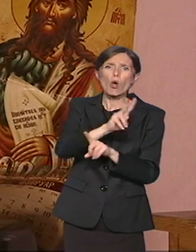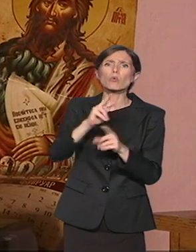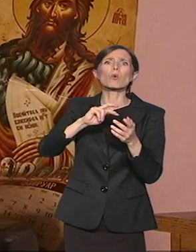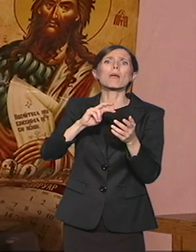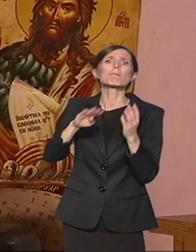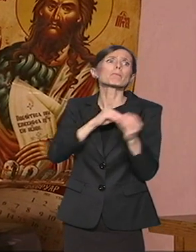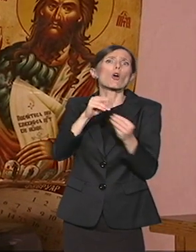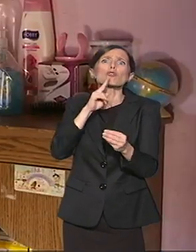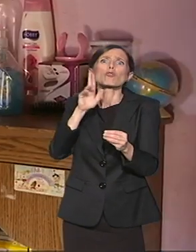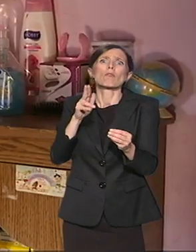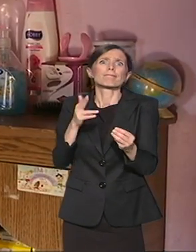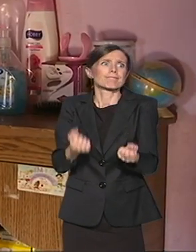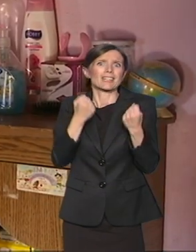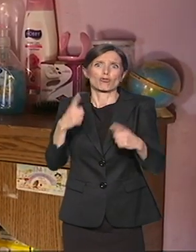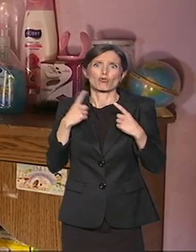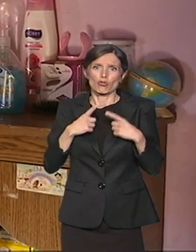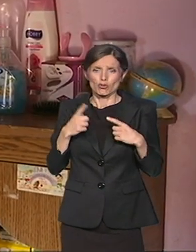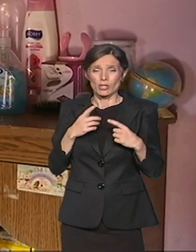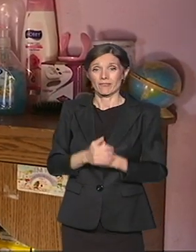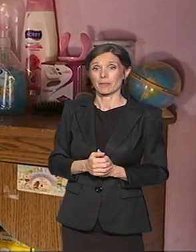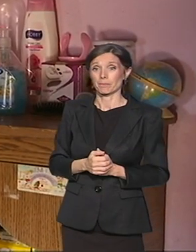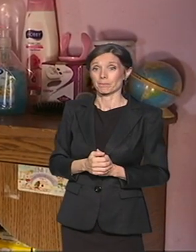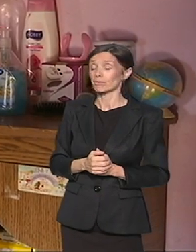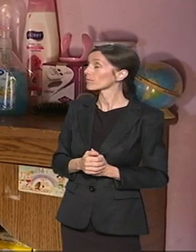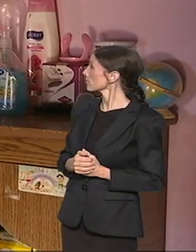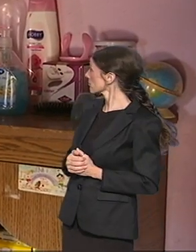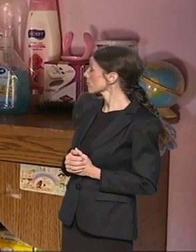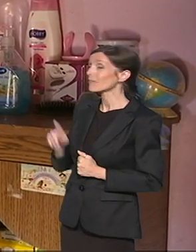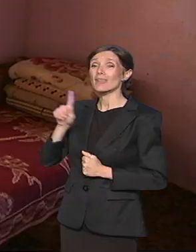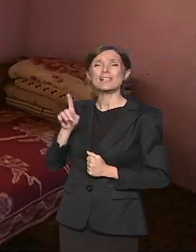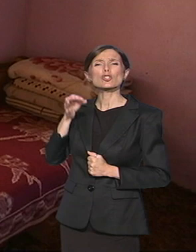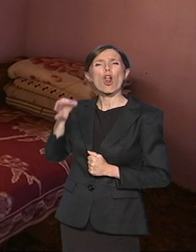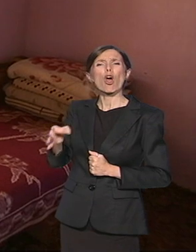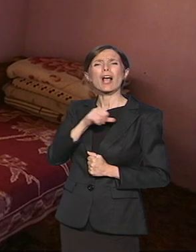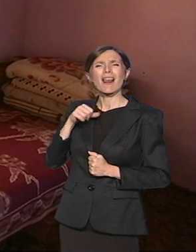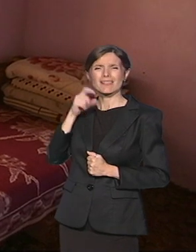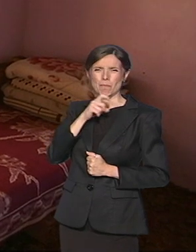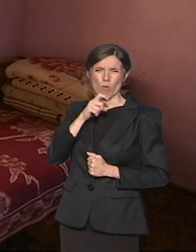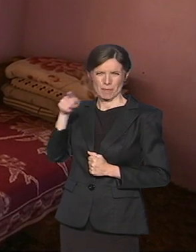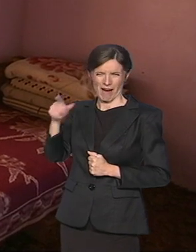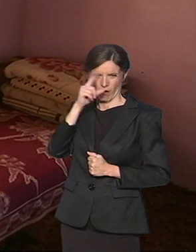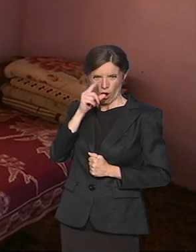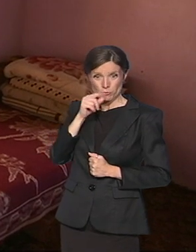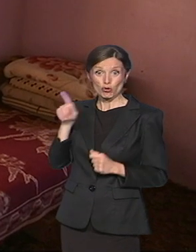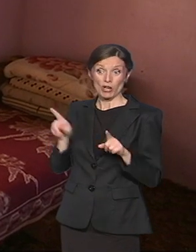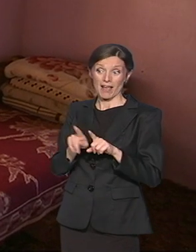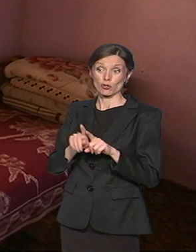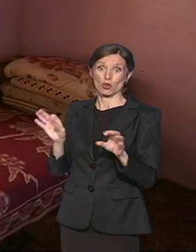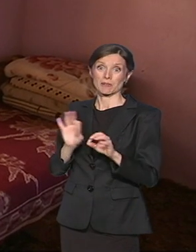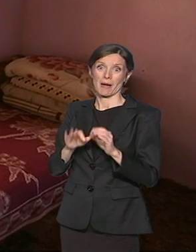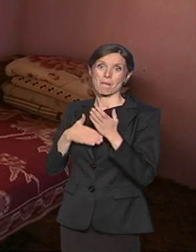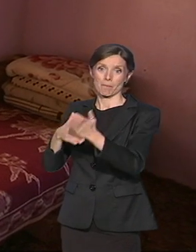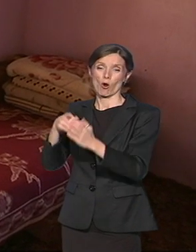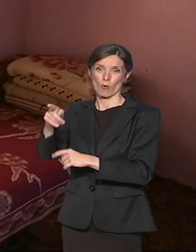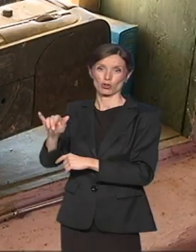Dobro vesti za Joksimoviće stigli su i od odgovornih iz lokalne samouprave. Pored jednokratnih pomoća koje opština s